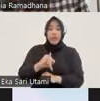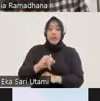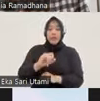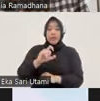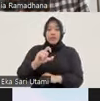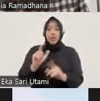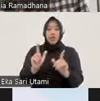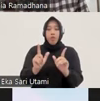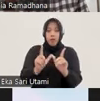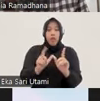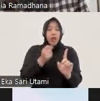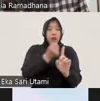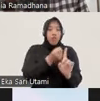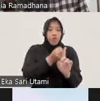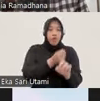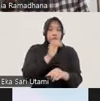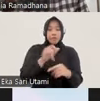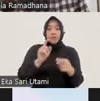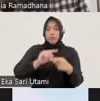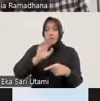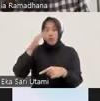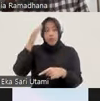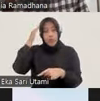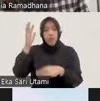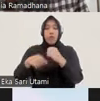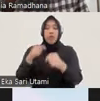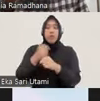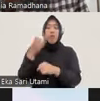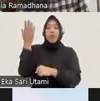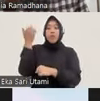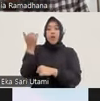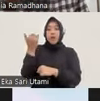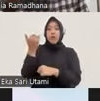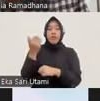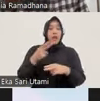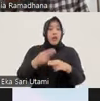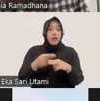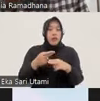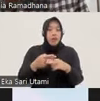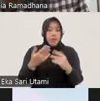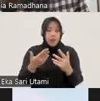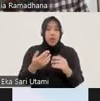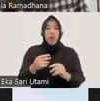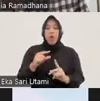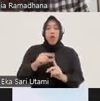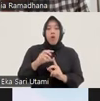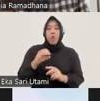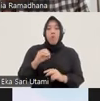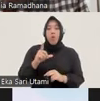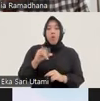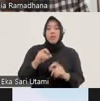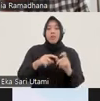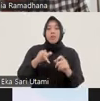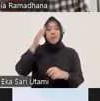mengadvokasinya. Kalau teman-teman familiar, tahun lalu dengan nama polisi Raden